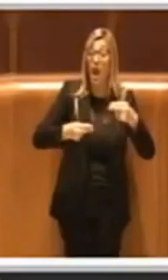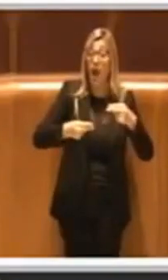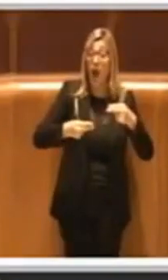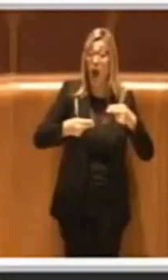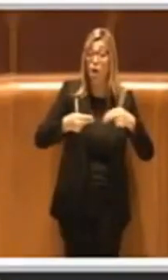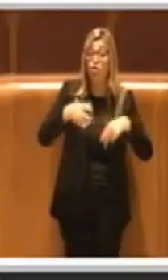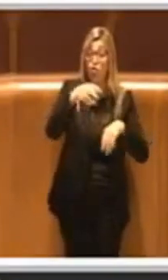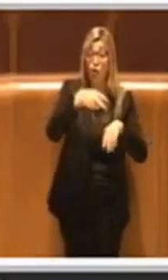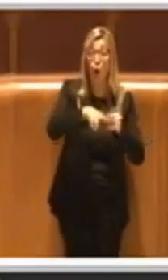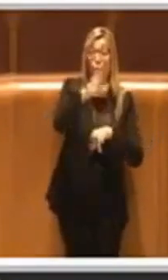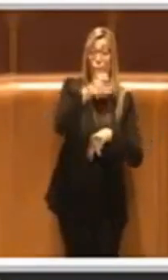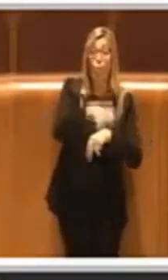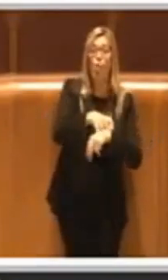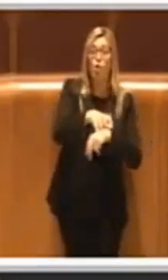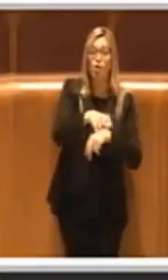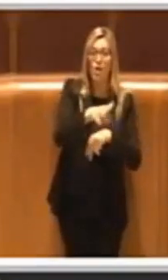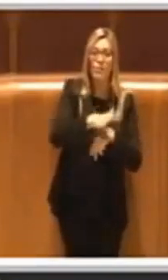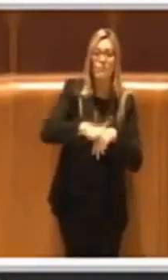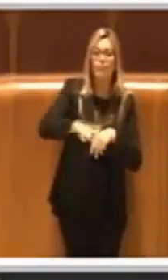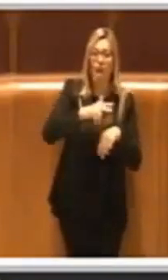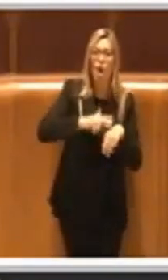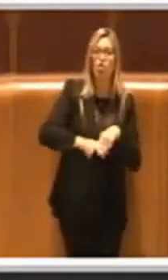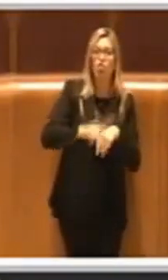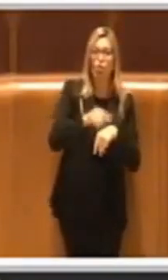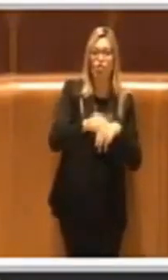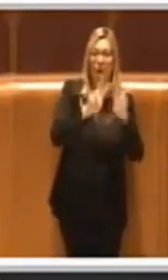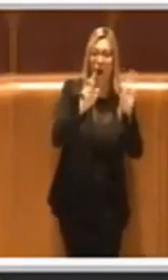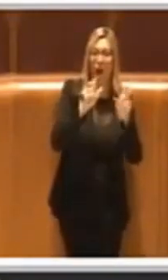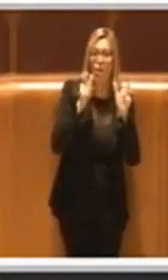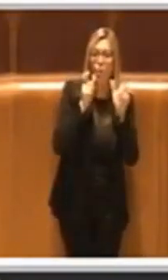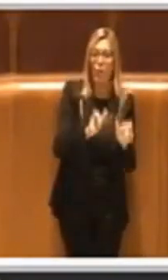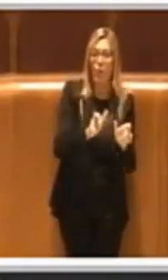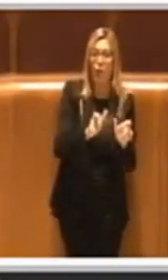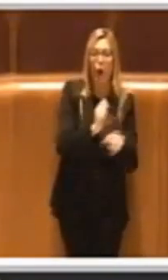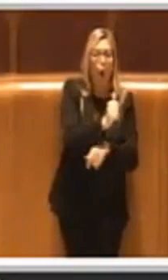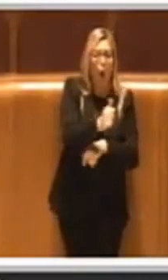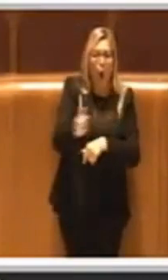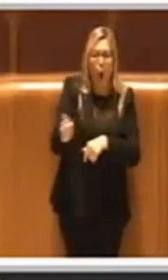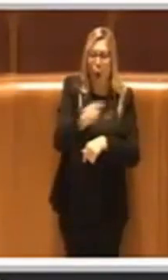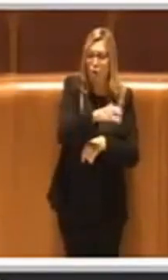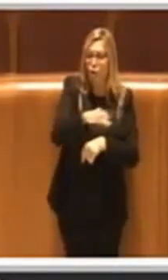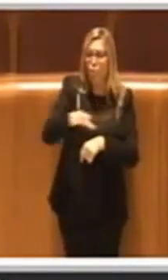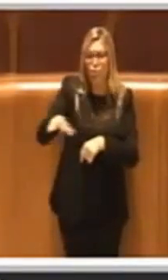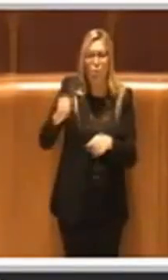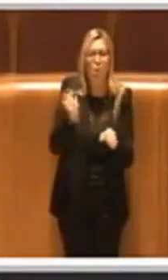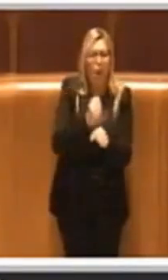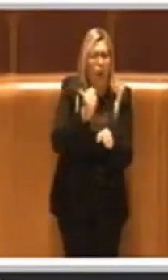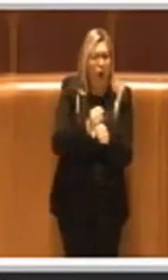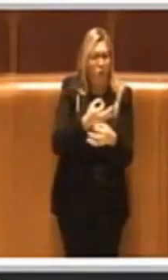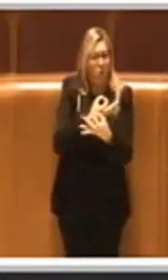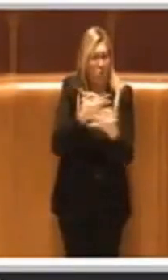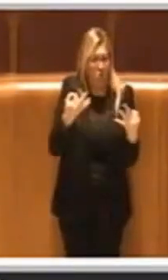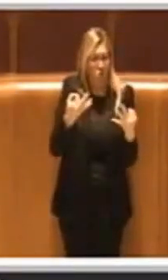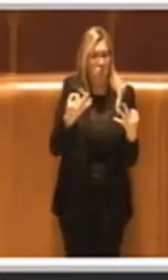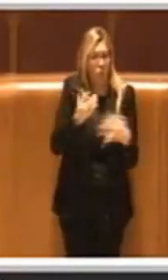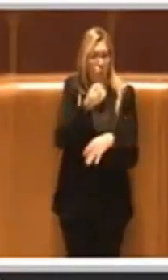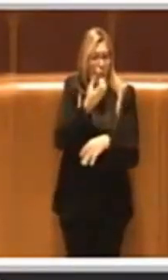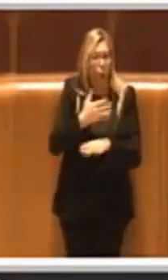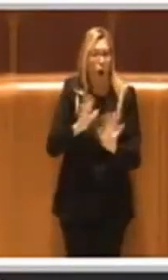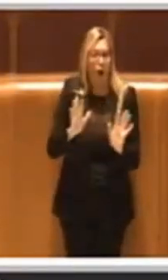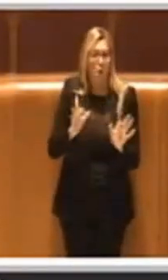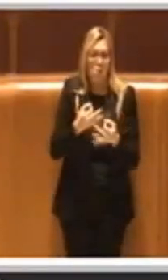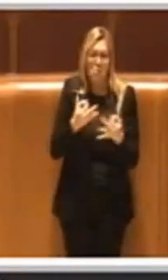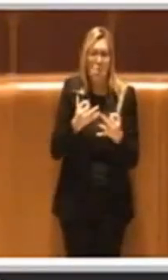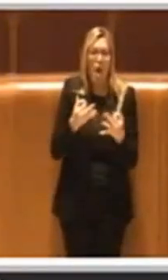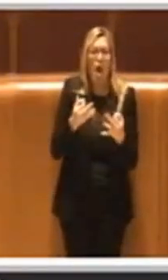dal sociale. Ovviamente ogni municipio ha fatto un ottimo lavoro e noi vogliamo che anche gli aggiornamenti